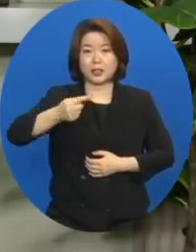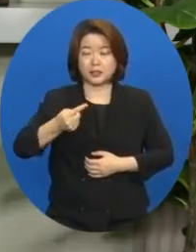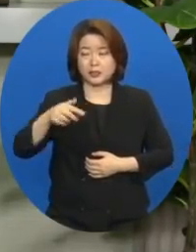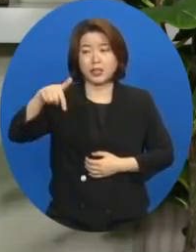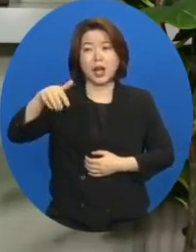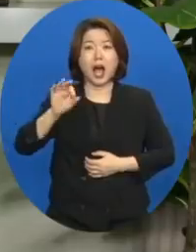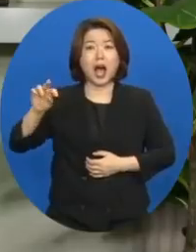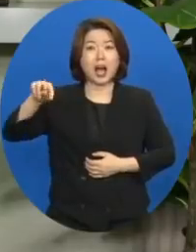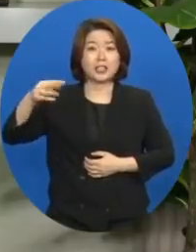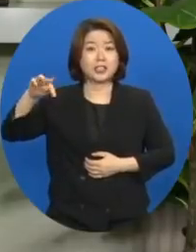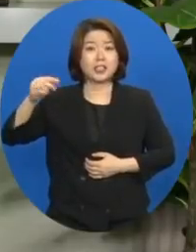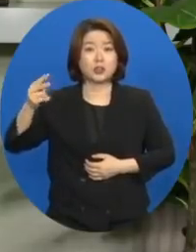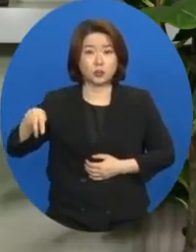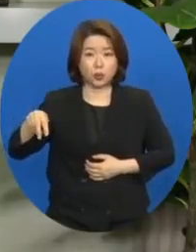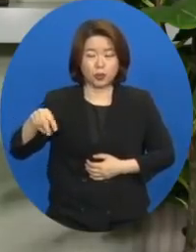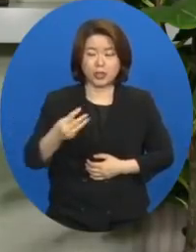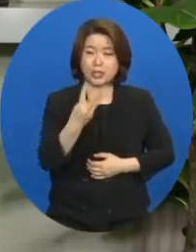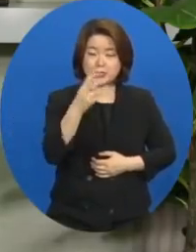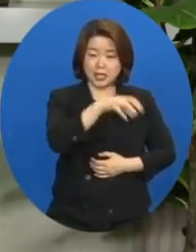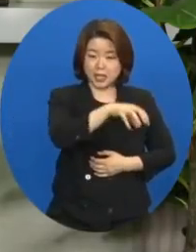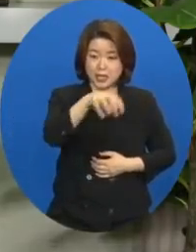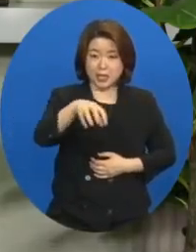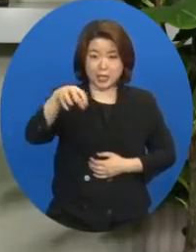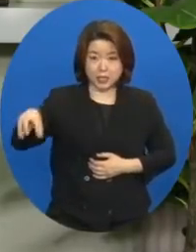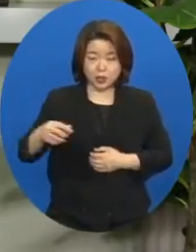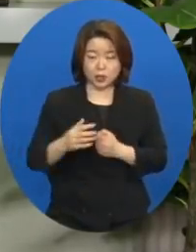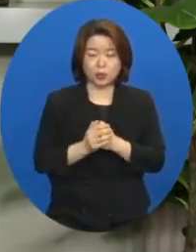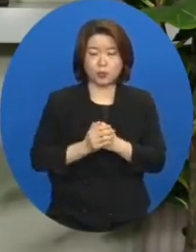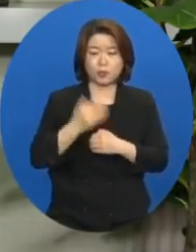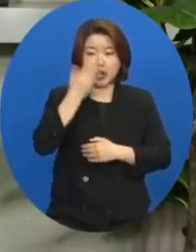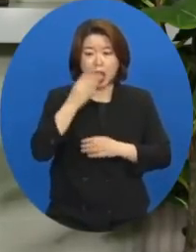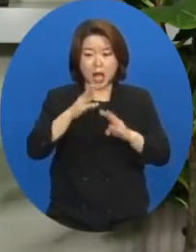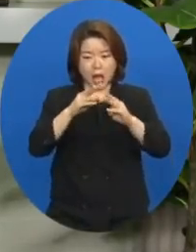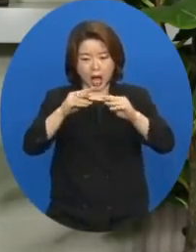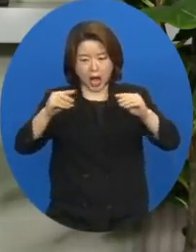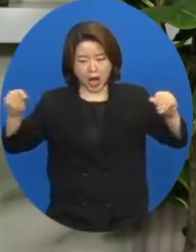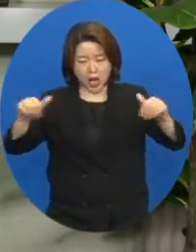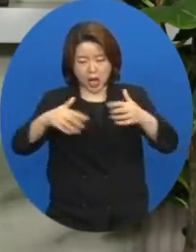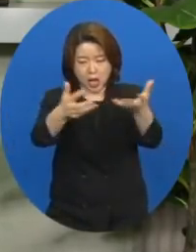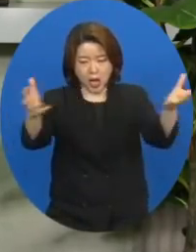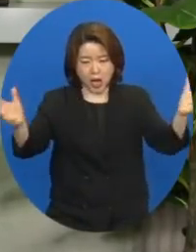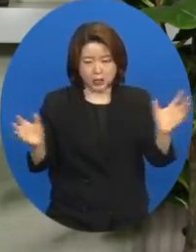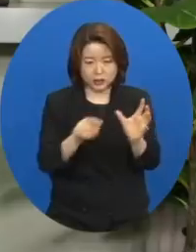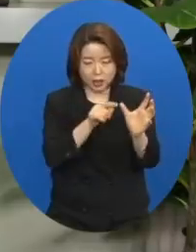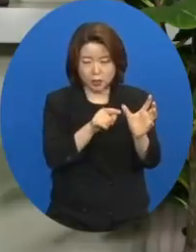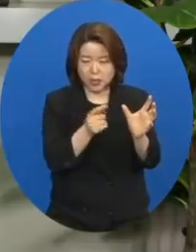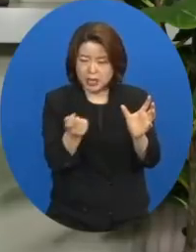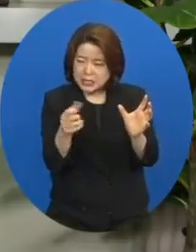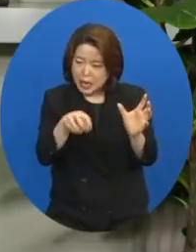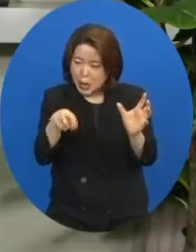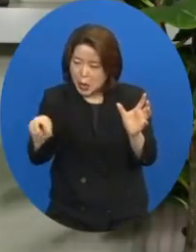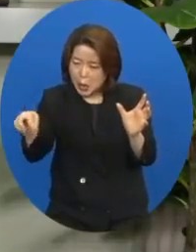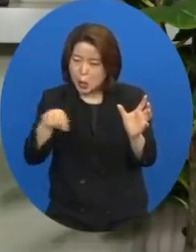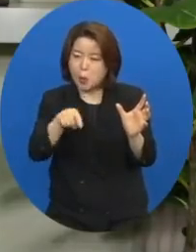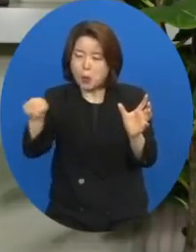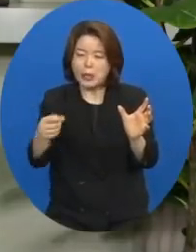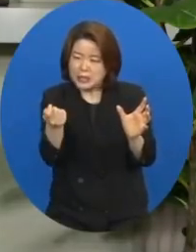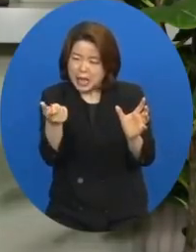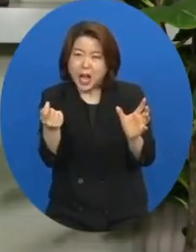이 세 지역은 가난한 족속 전체로 보면은 사실 아주 작은 일부분입니다.